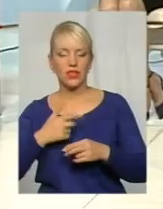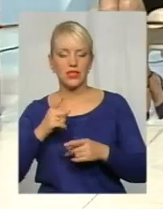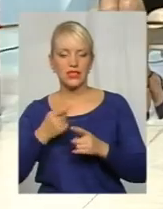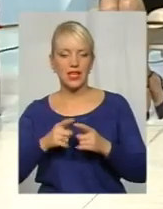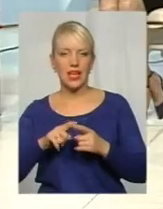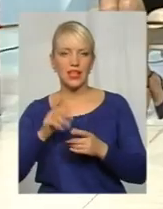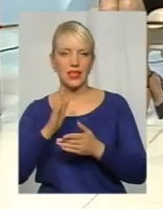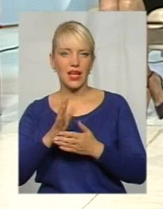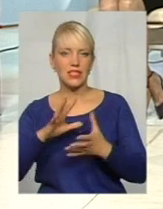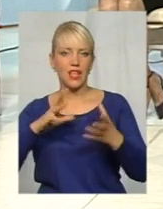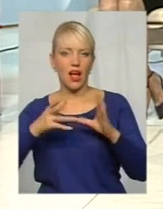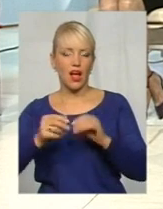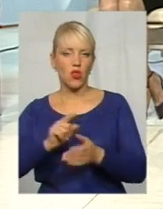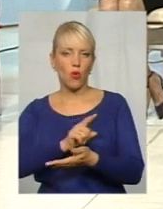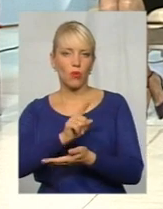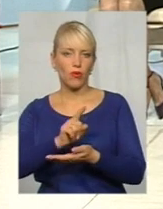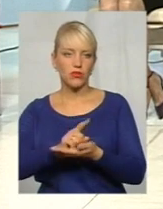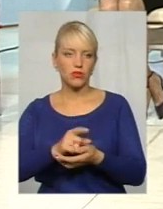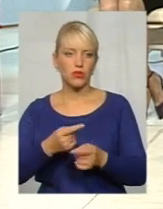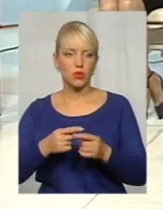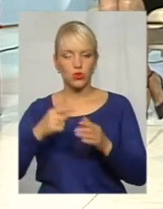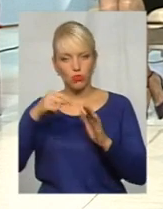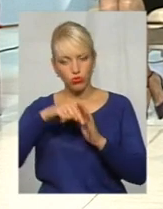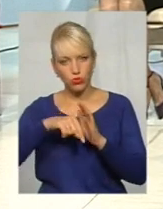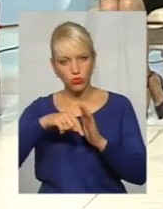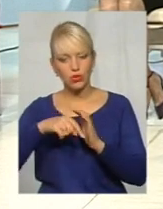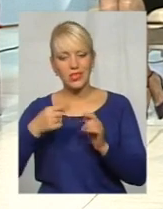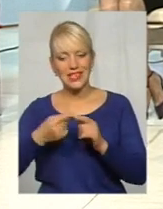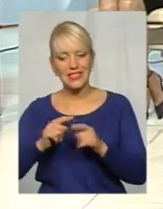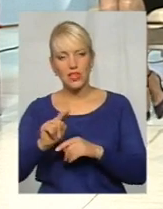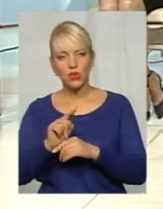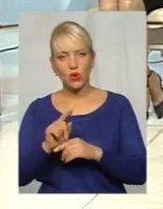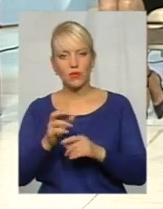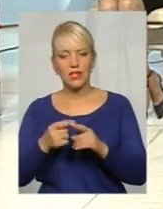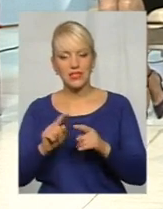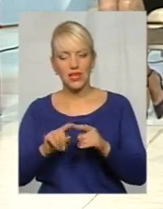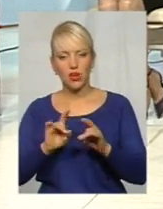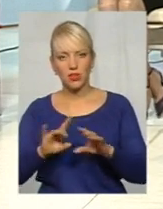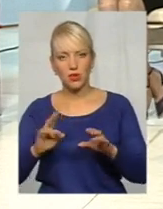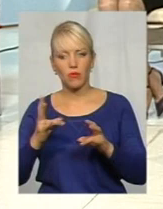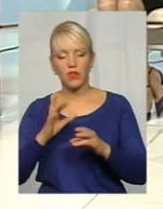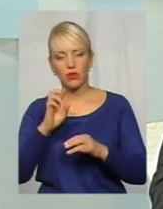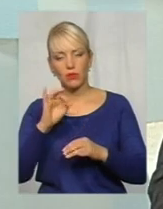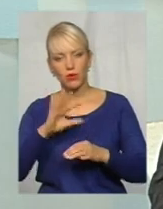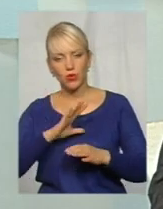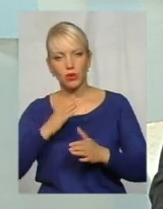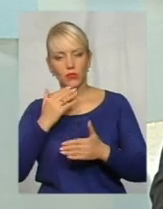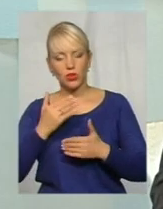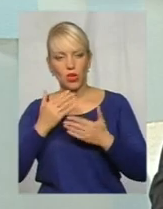'язково. Тобто, по суті, на цю норму, на це роз'яснення, мало бути звернення. Обов'язково звернути в умову.